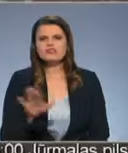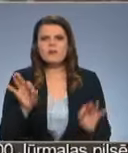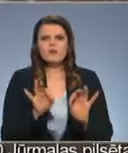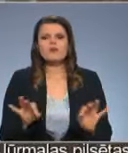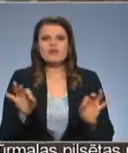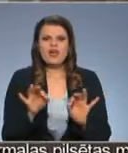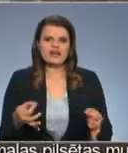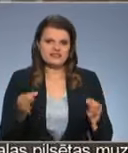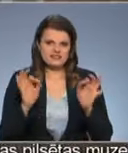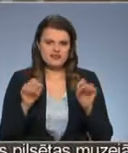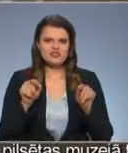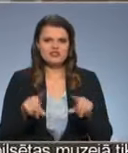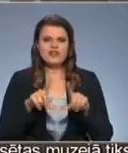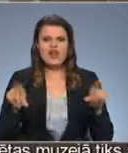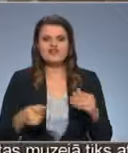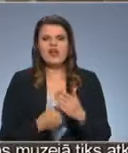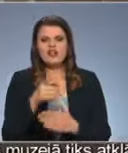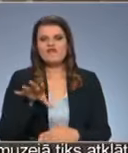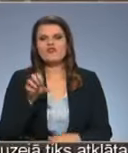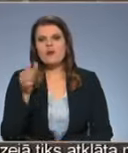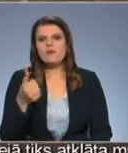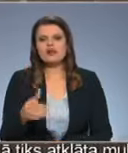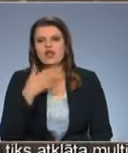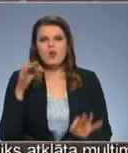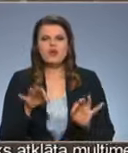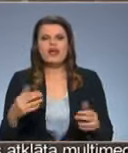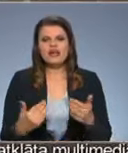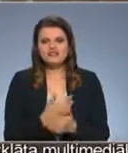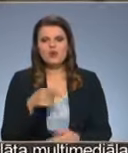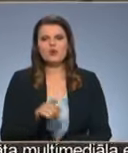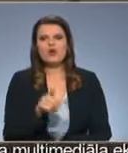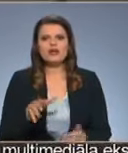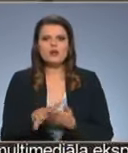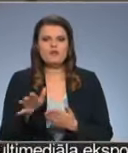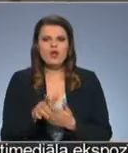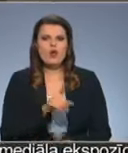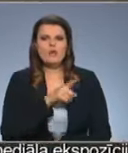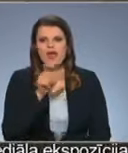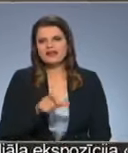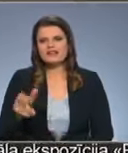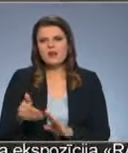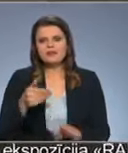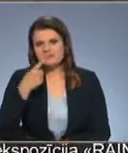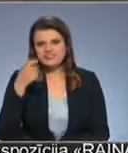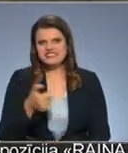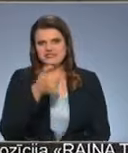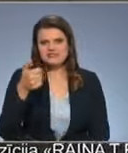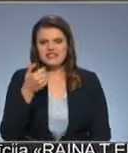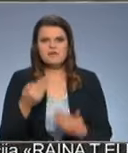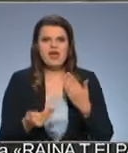svarīgs. Šāda attēla radīšana fotogrāfijas mākslā nav nekas jauns. To ir pielietojuši meistari vēl pirms simts gadiem,